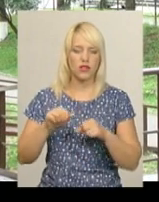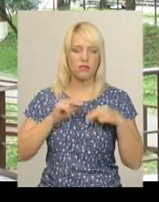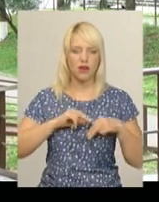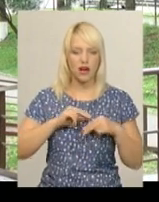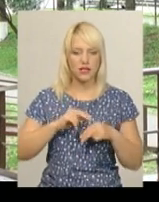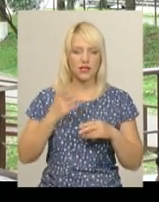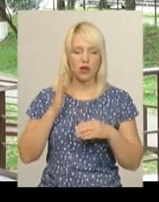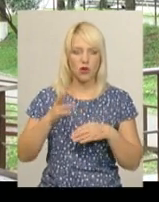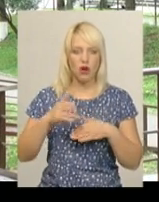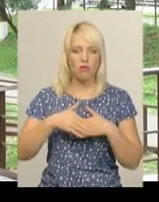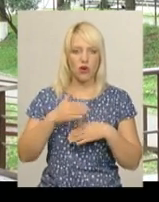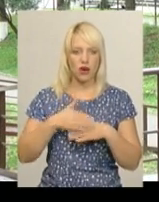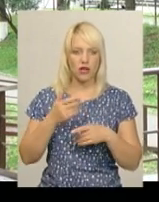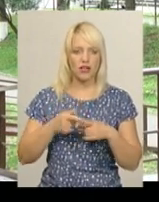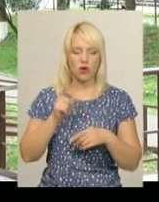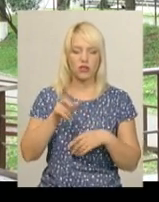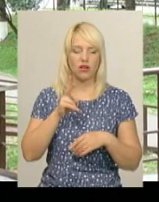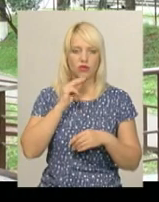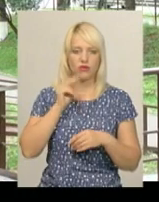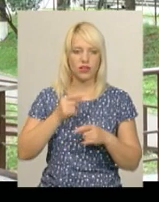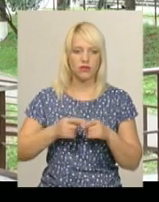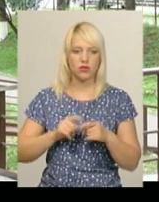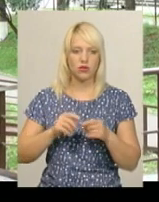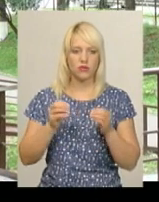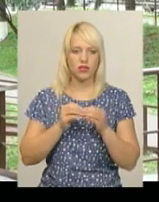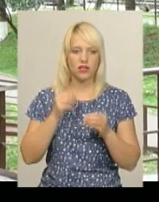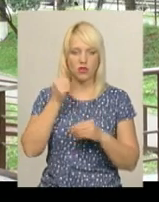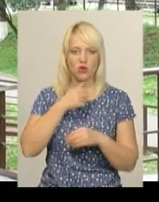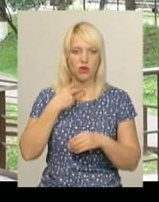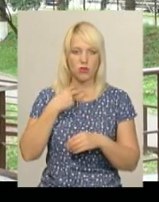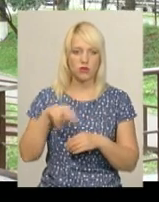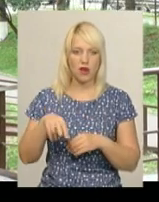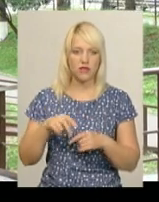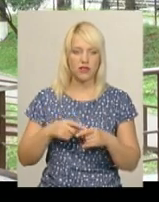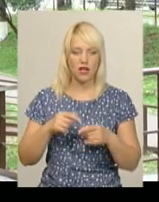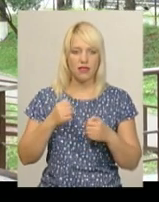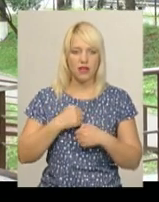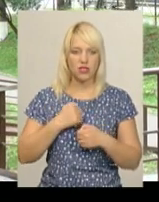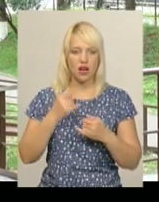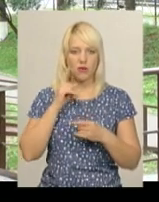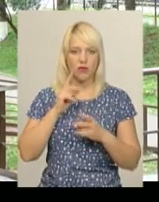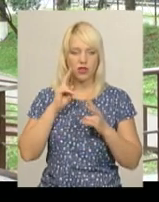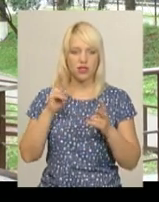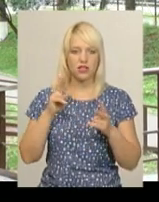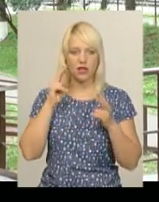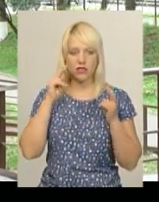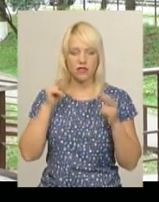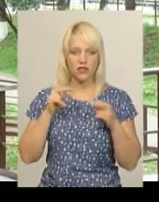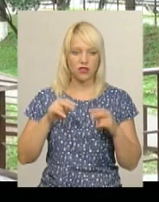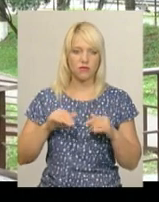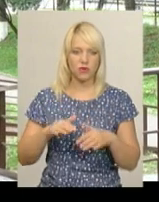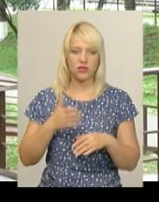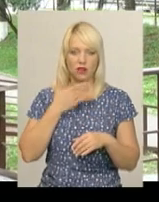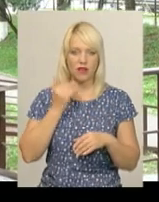якщо доведемо тій особі, яка вина в цьому до 7 років позбавлення волі. На жаль, ми поки що не знаємо свідків події, не